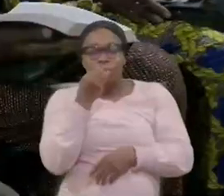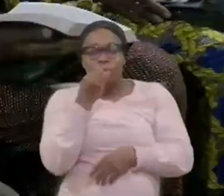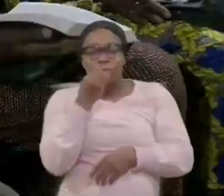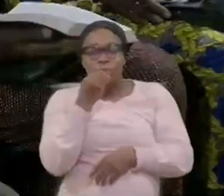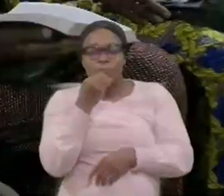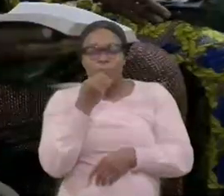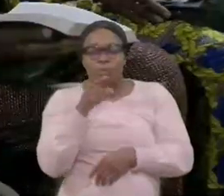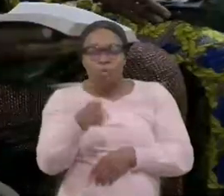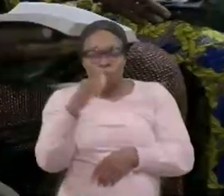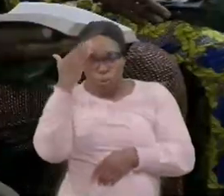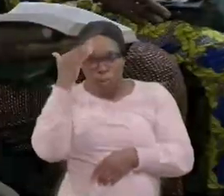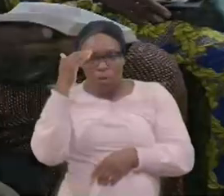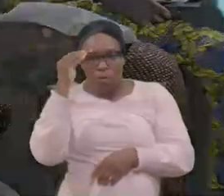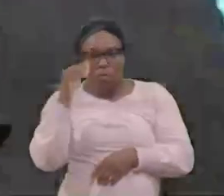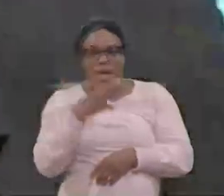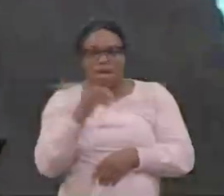Vous savez, notre corps, notre chair.